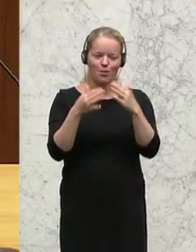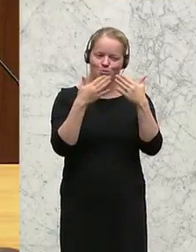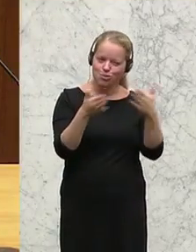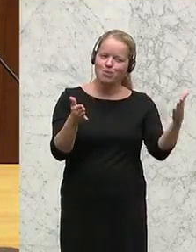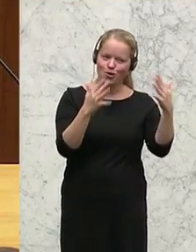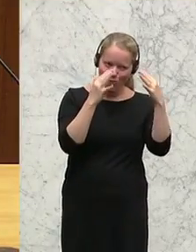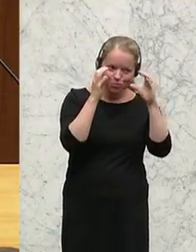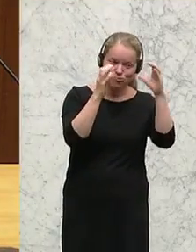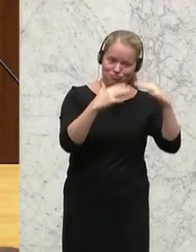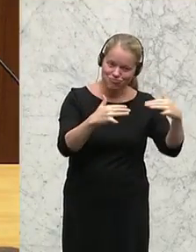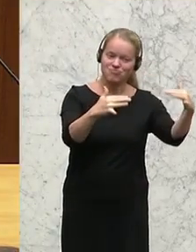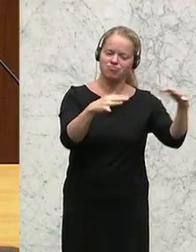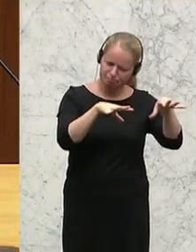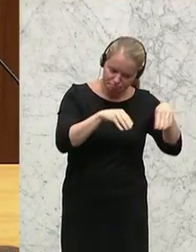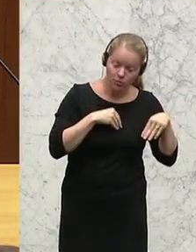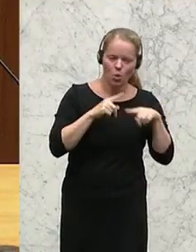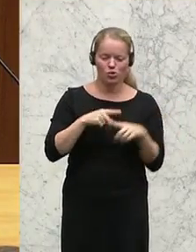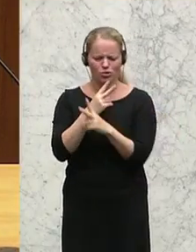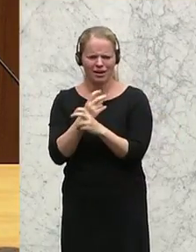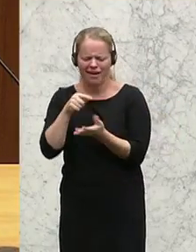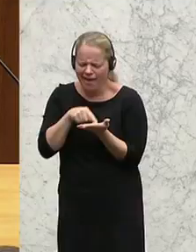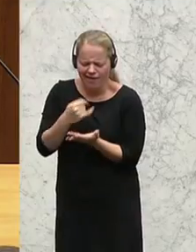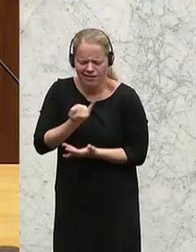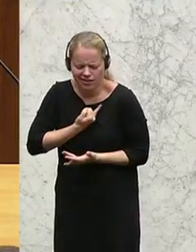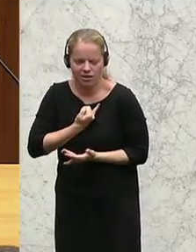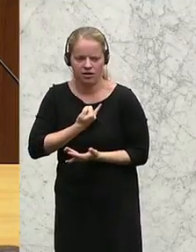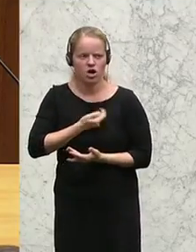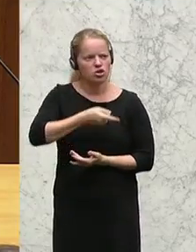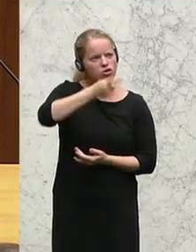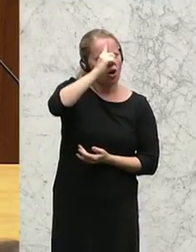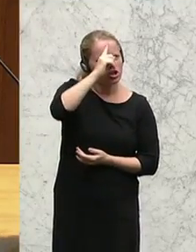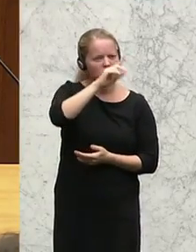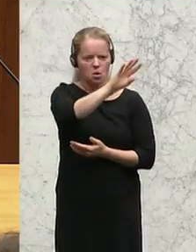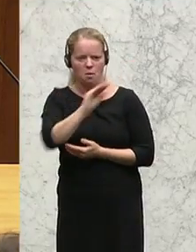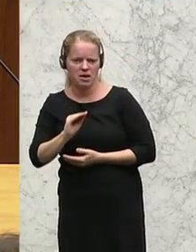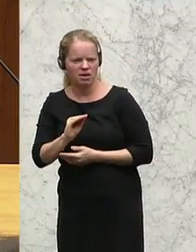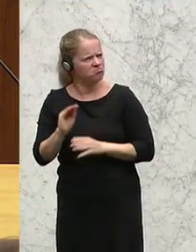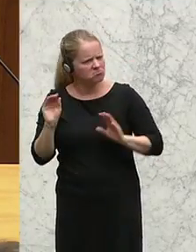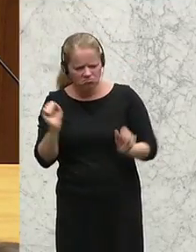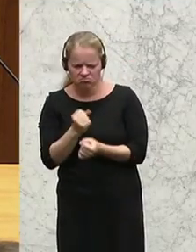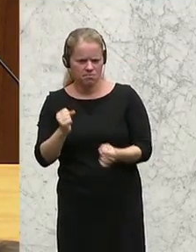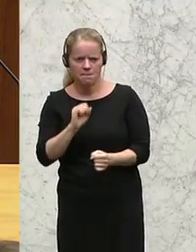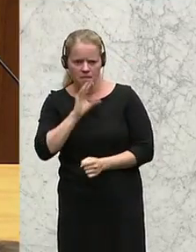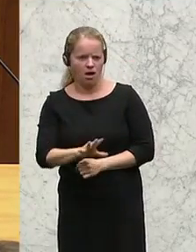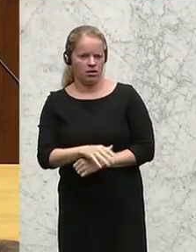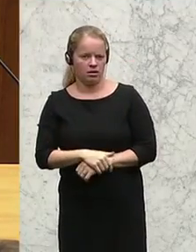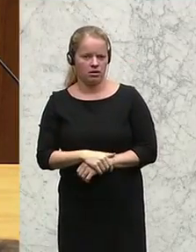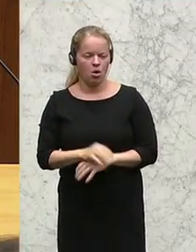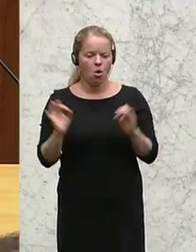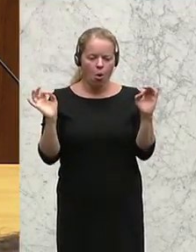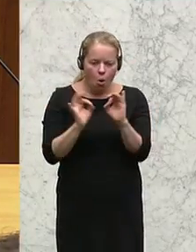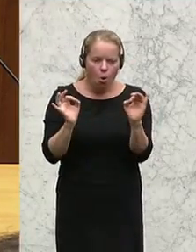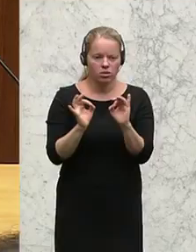österreichischer Kernidentität wir uns da nicht zu einem deutschen kulturimperialistischen Ableger machen lassen wollen. Oder darüber